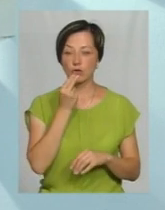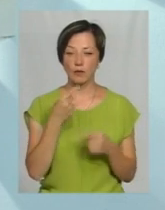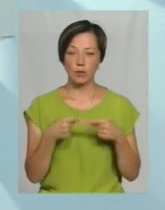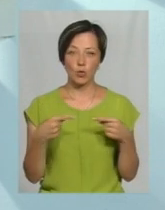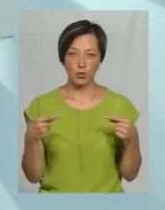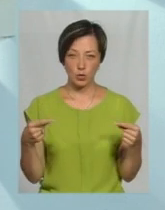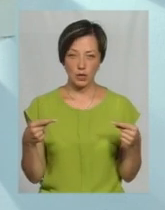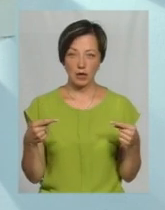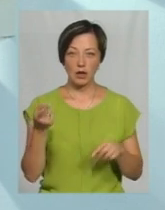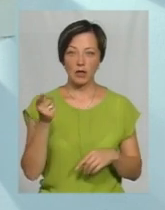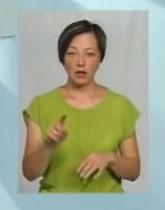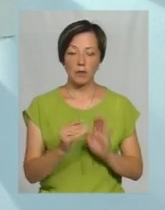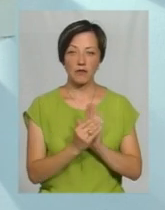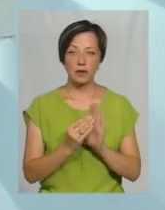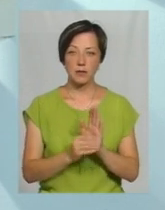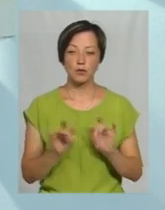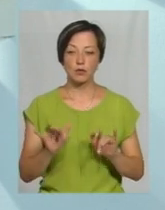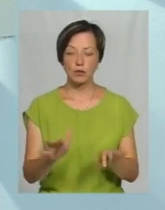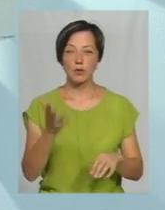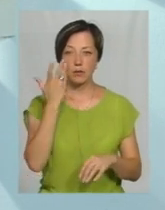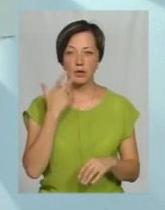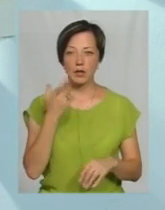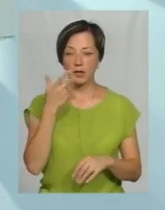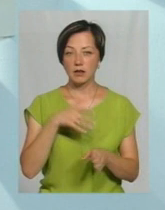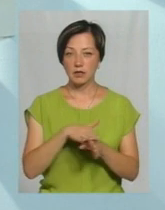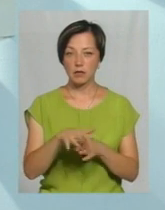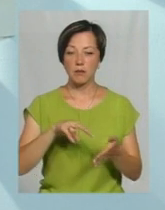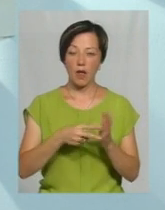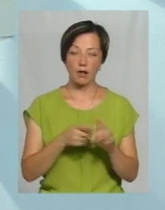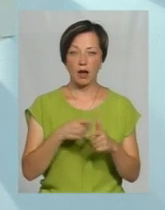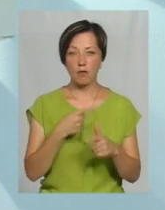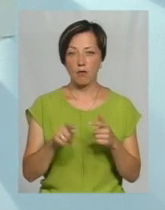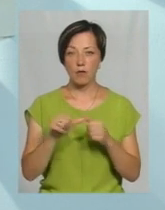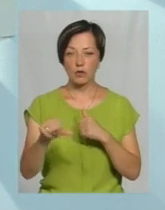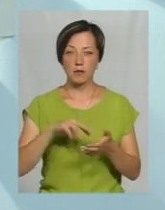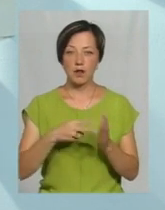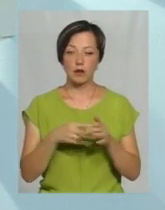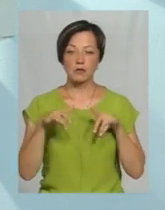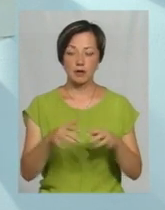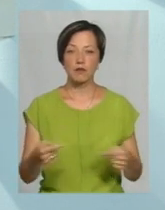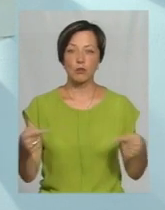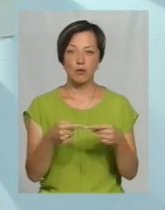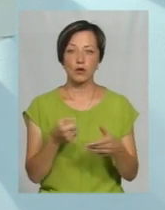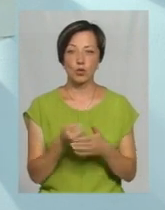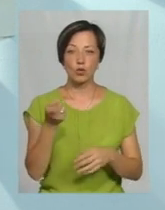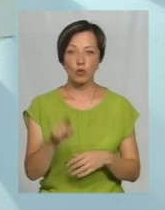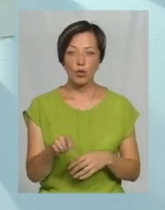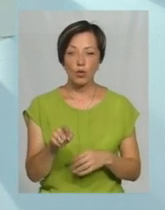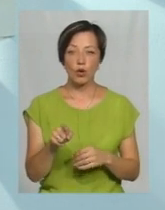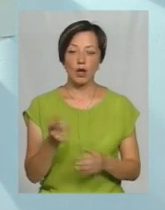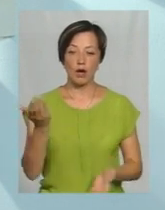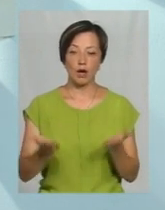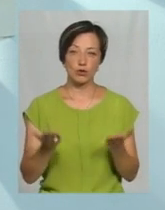продукти. Там виписана процедура, при якій здійснюється плановий або позаплановий захід. Відповідно до того, тільки